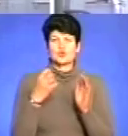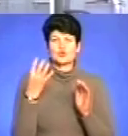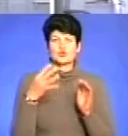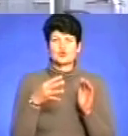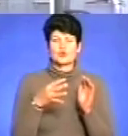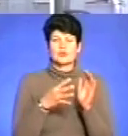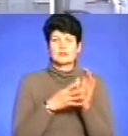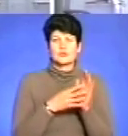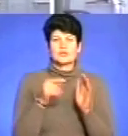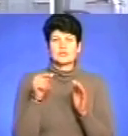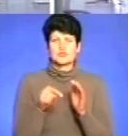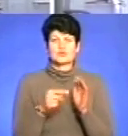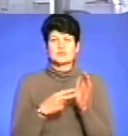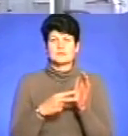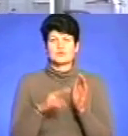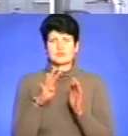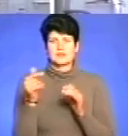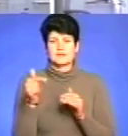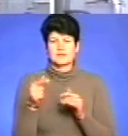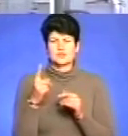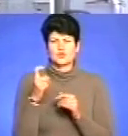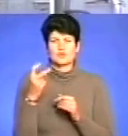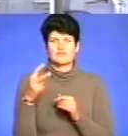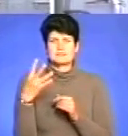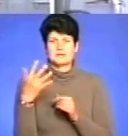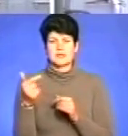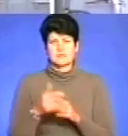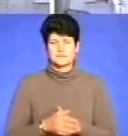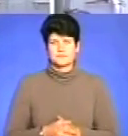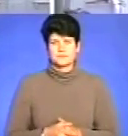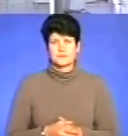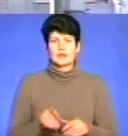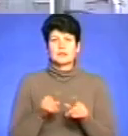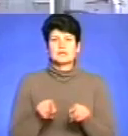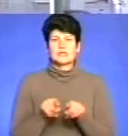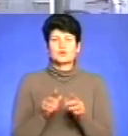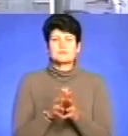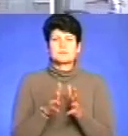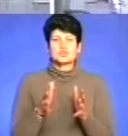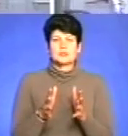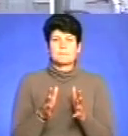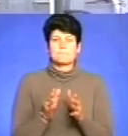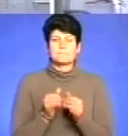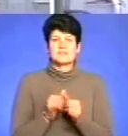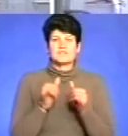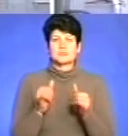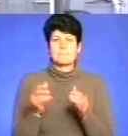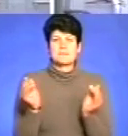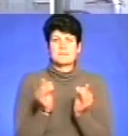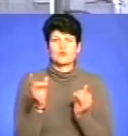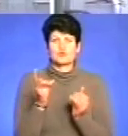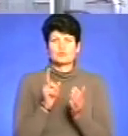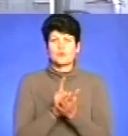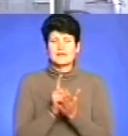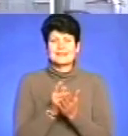1074 гривень, тобто на 125 гривень. Також збільшено підвищення мінімальні розміри пенсії, які